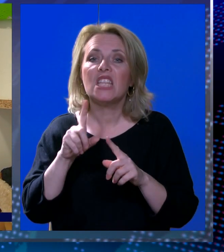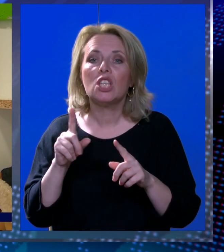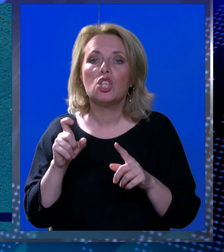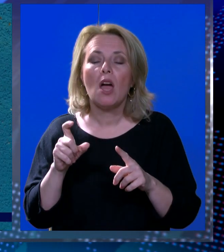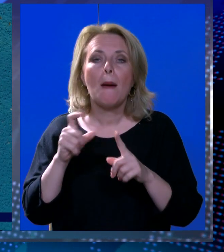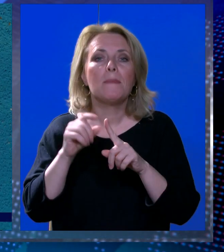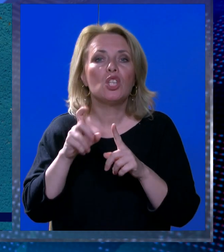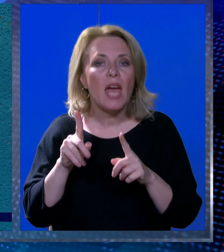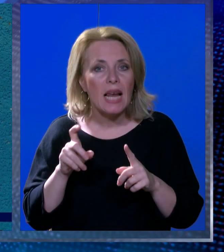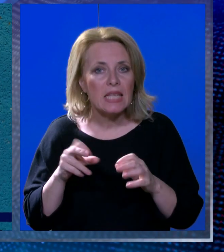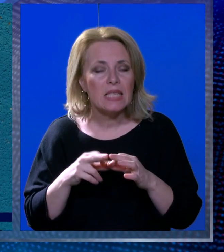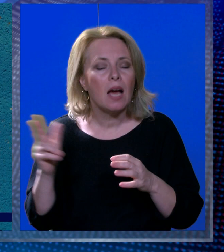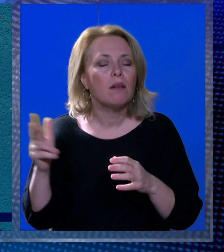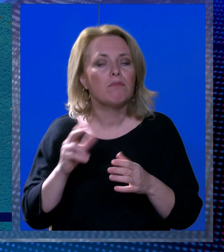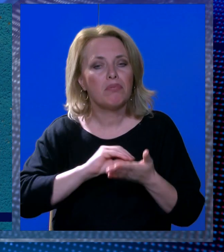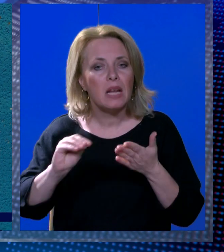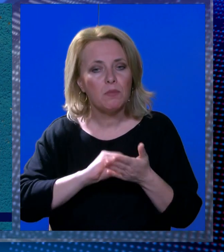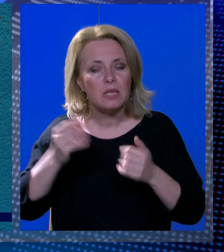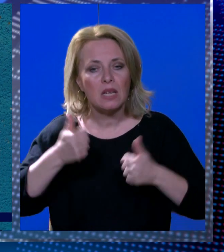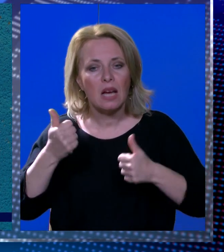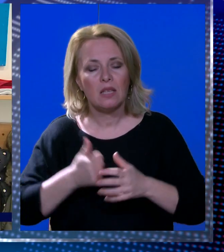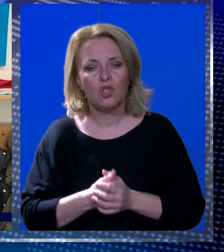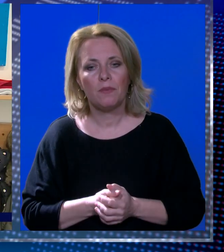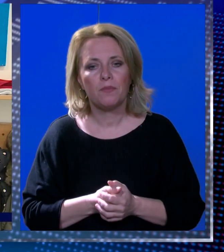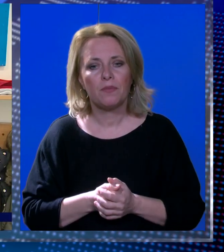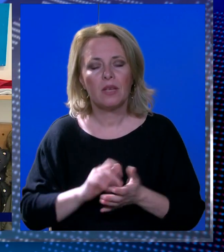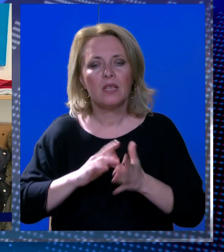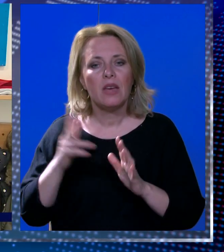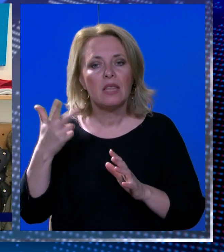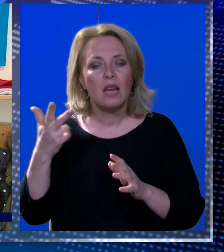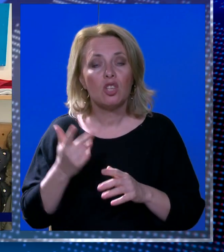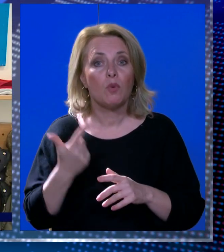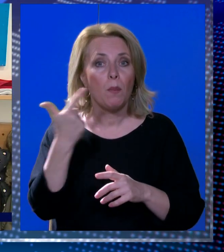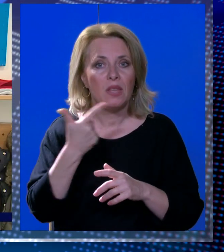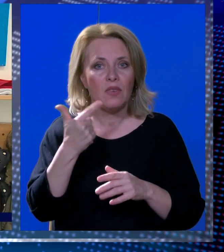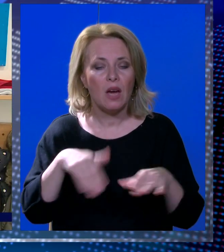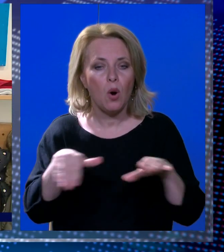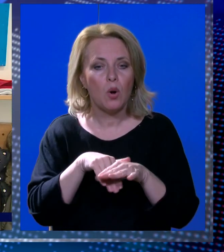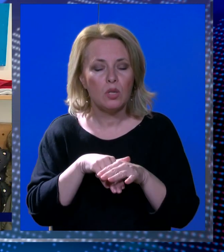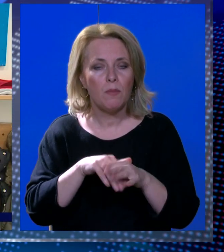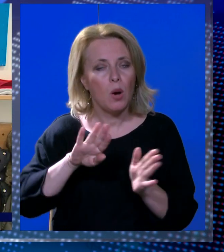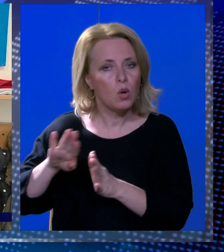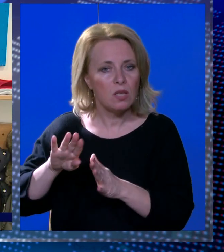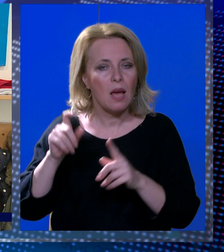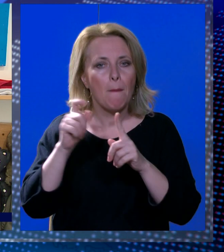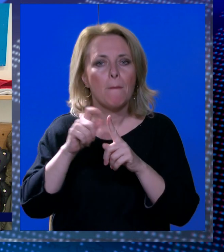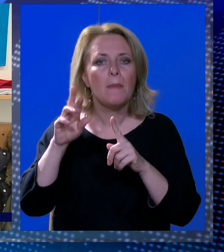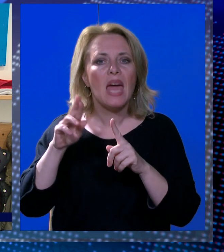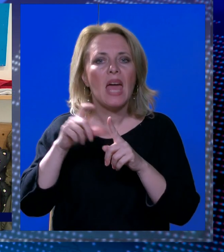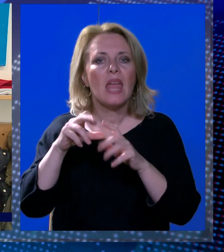gradskom naselju Mokošica raspisani su natječaji. Sve tražimo po dvoje djelatnika osim za pedagoga.